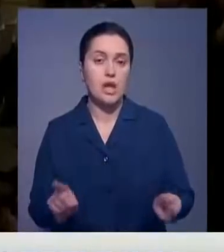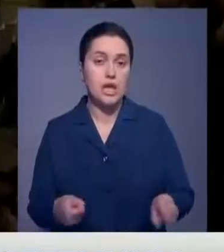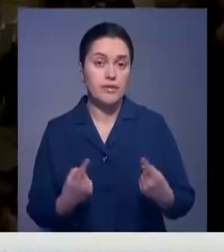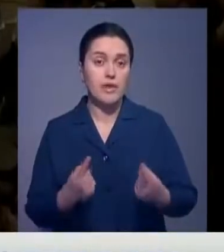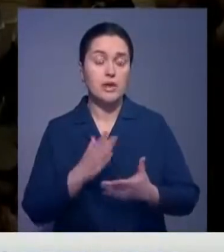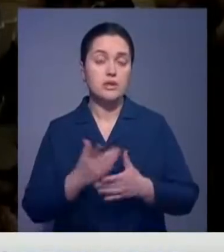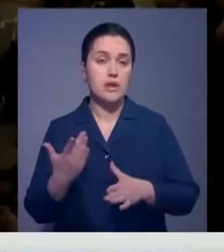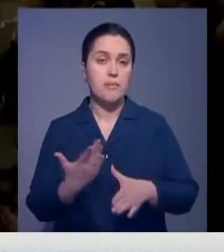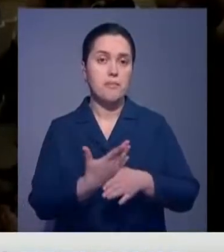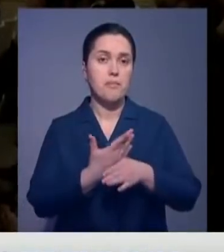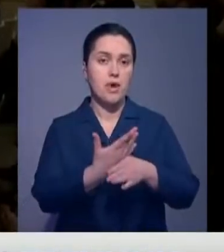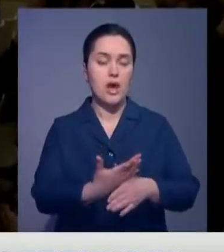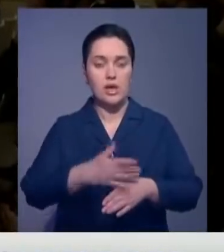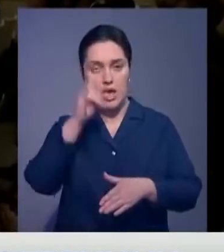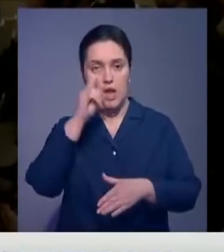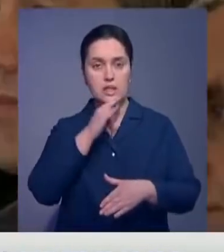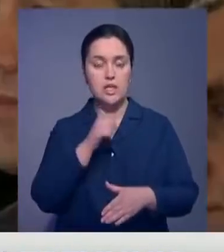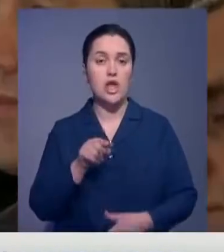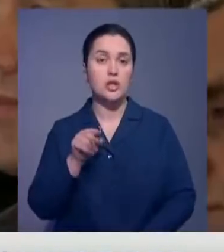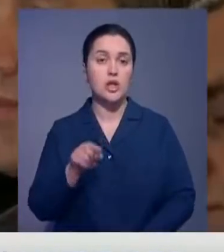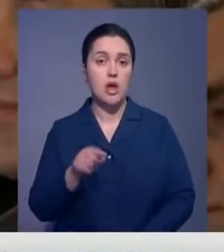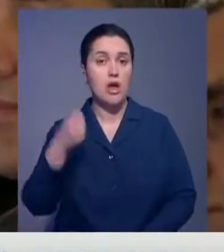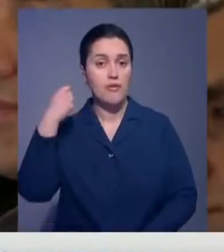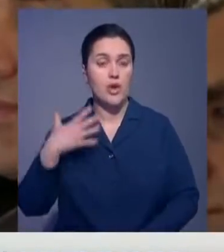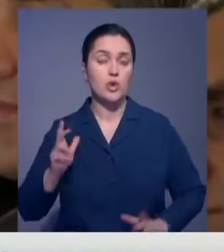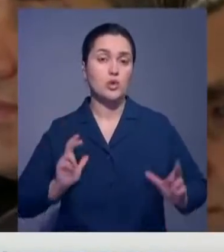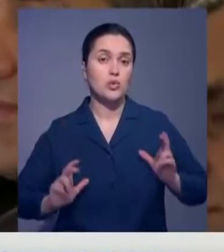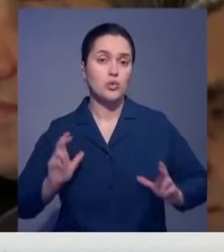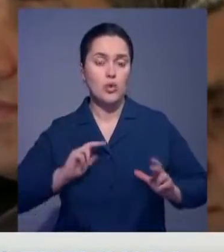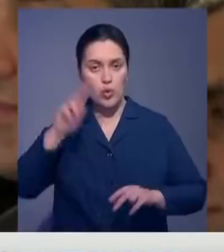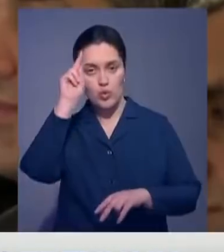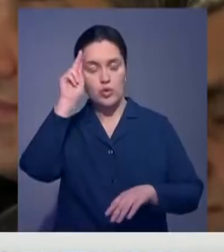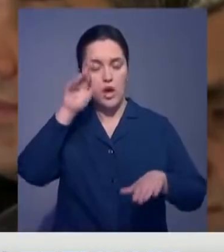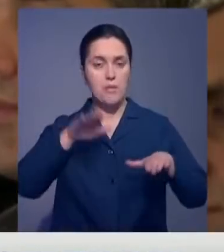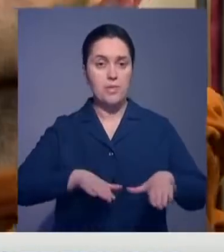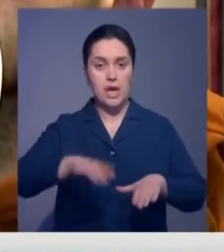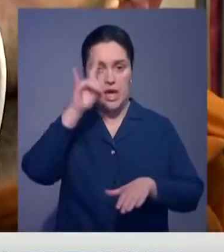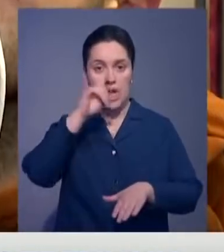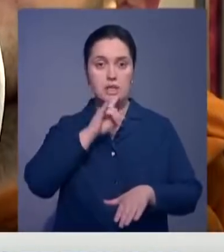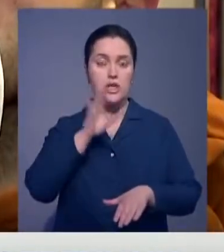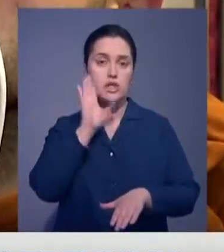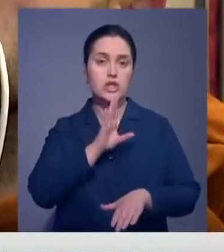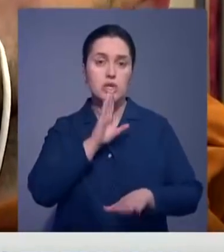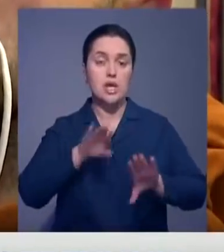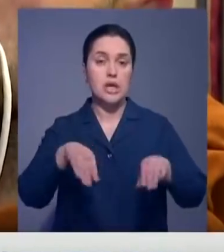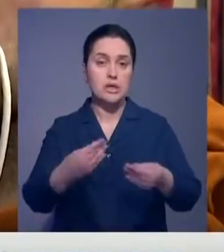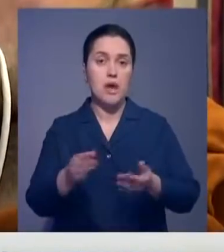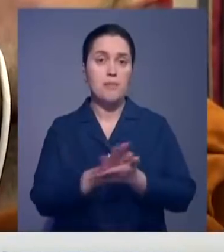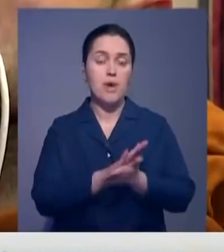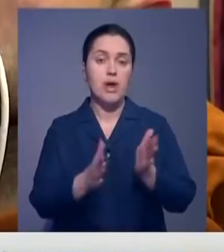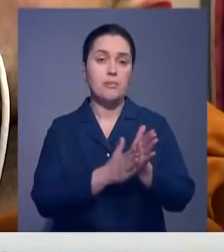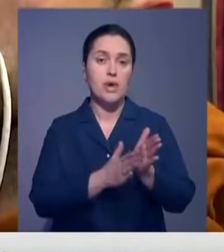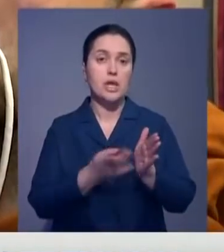В этом помогает Казахстан. Одна тысяча афганских студентов обучается в нашей стране. Женщинам выдают гранты для развития